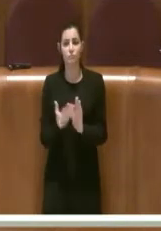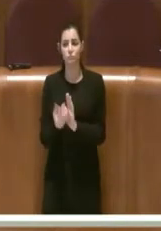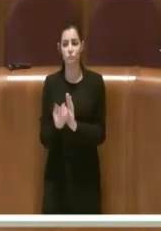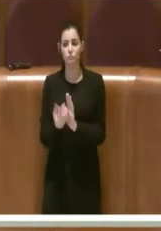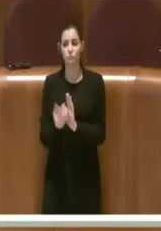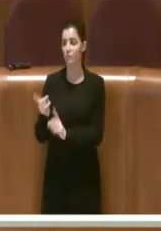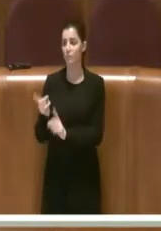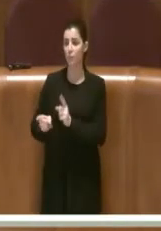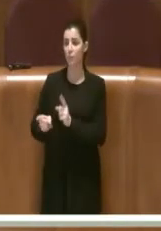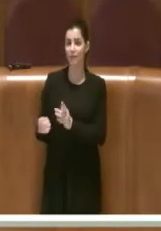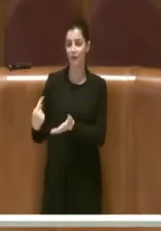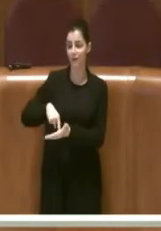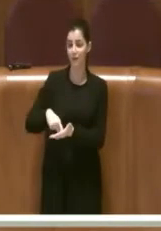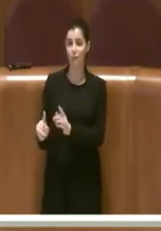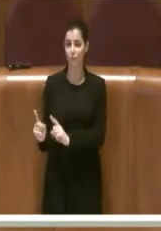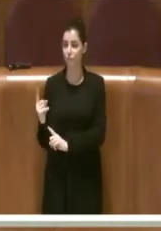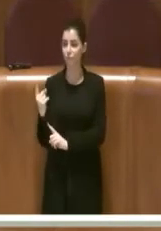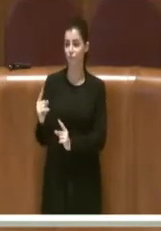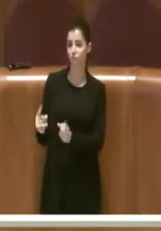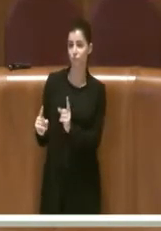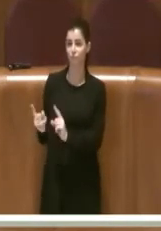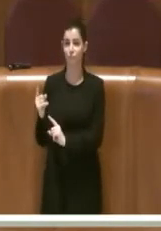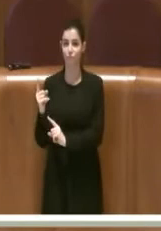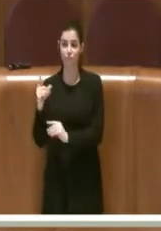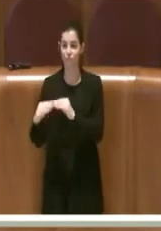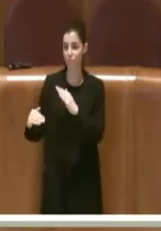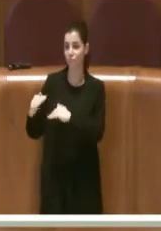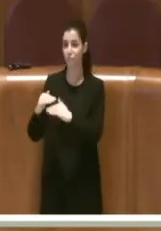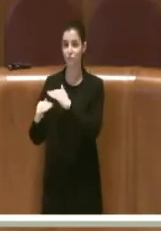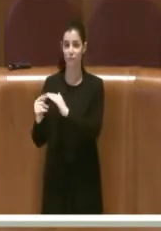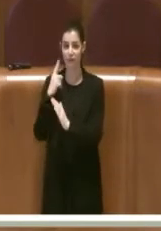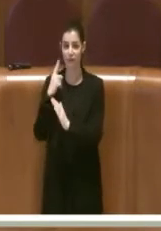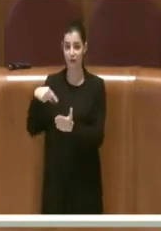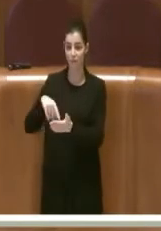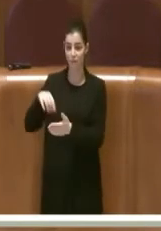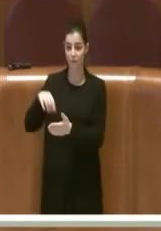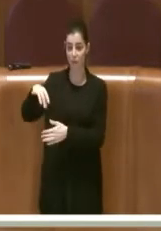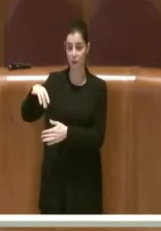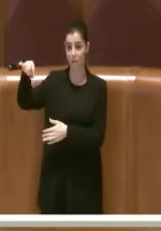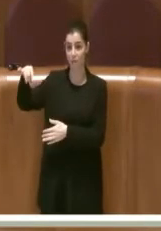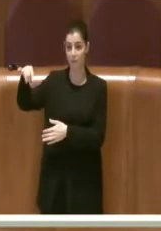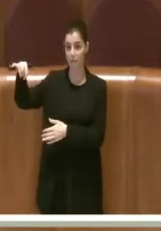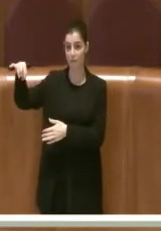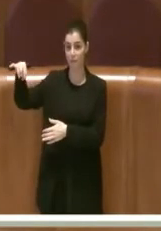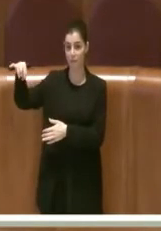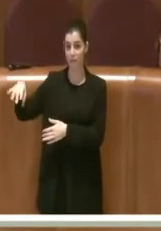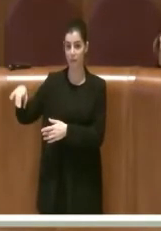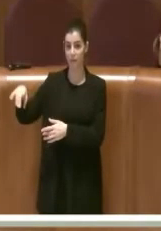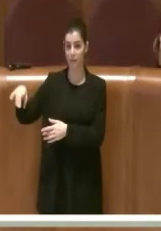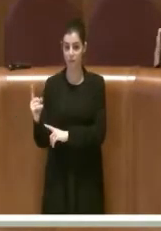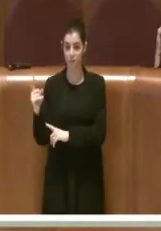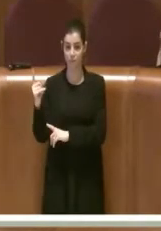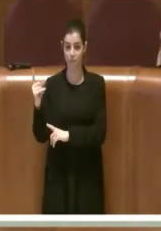riforestazione, di rimessa a dimora ovviamente di quel patrimonio arborio che purtroppo è stato